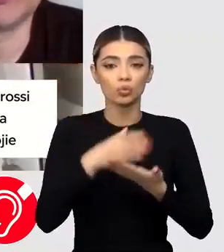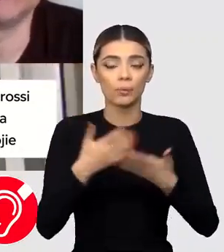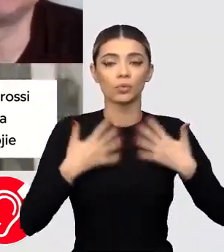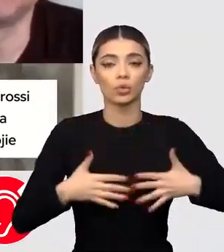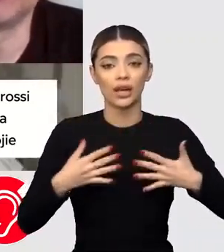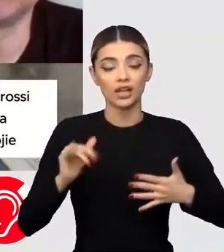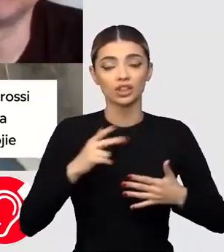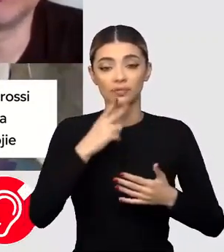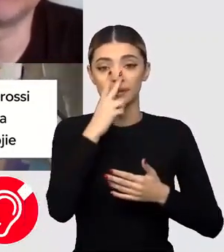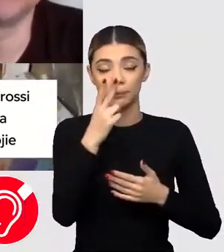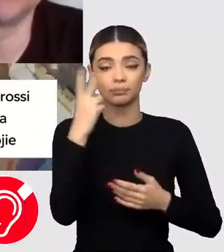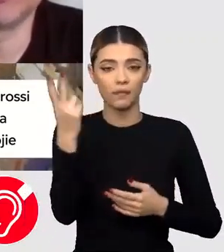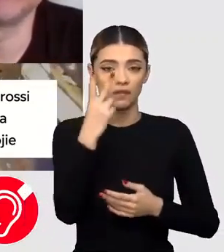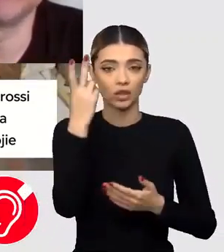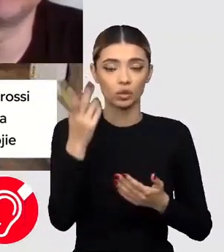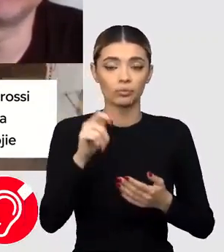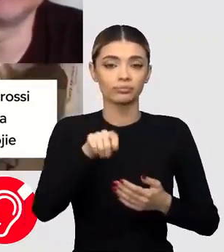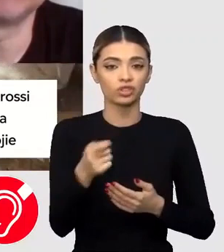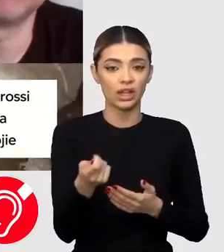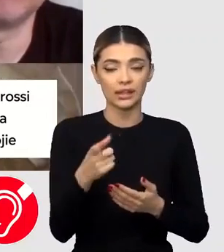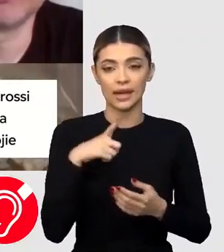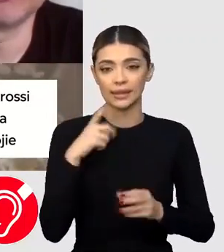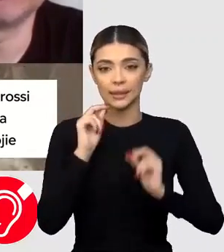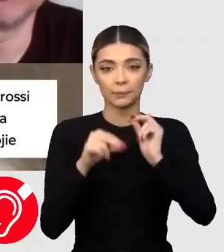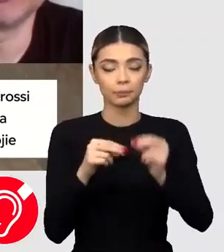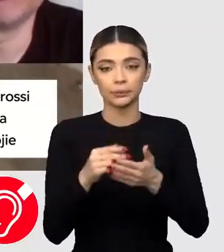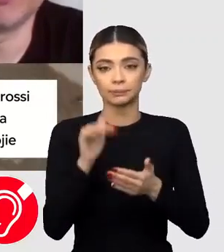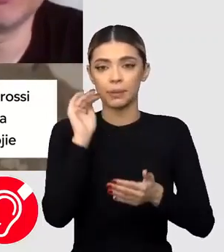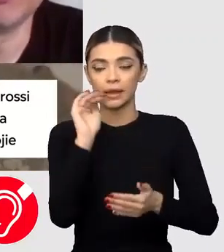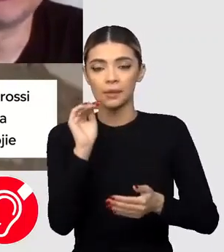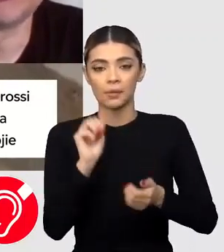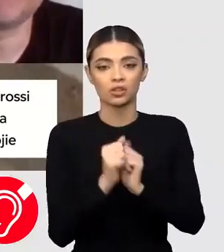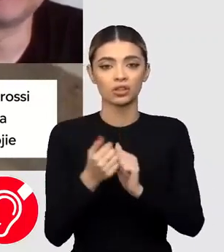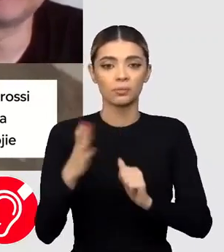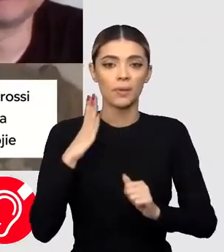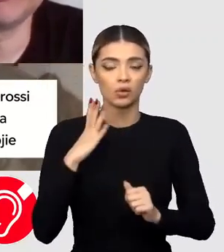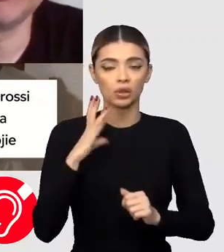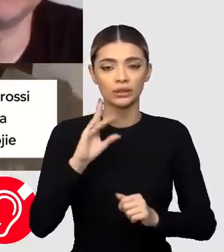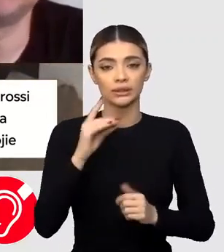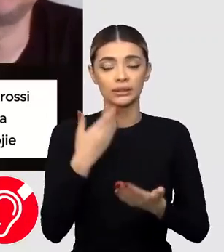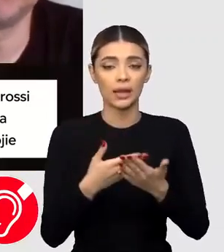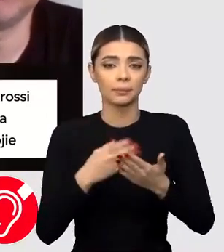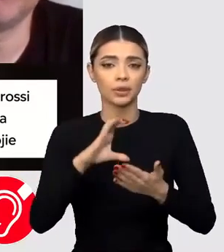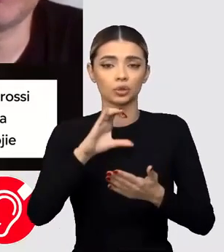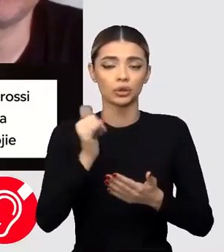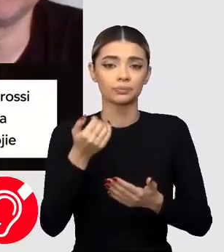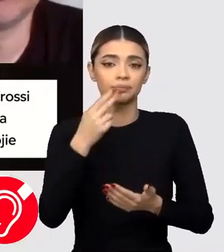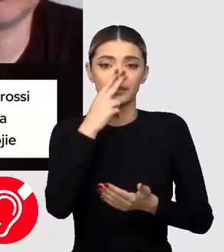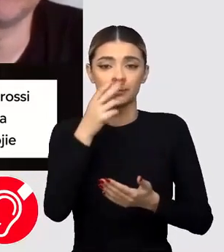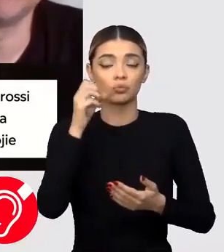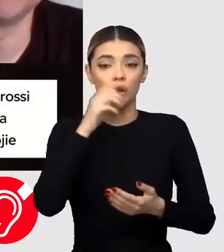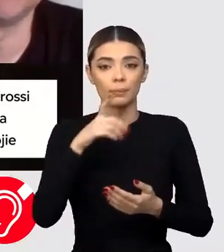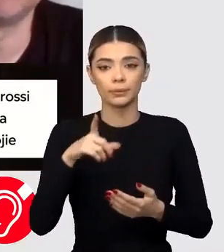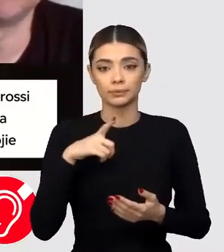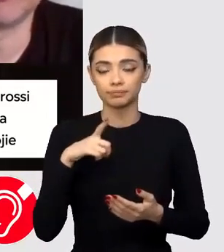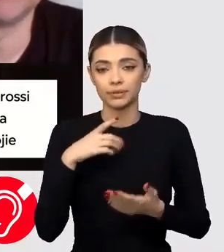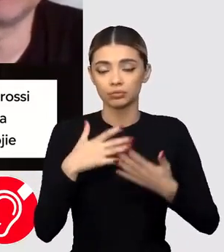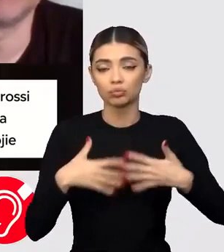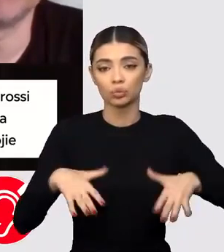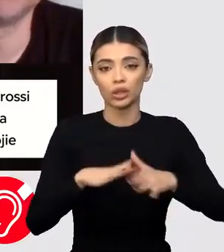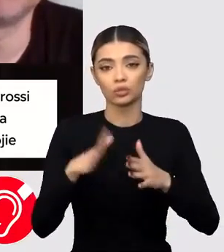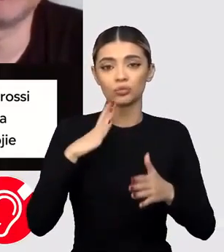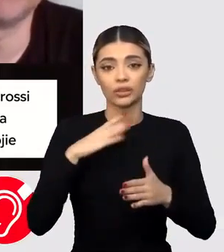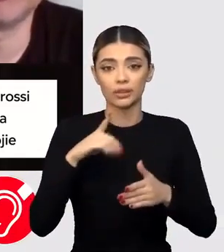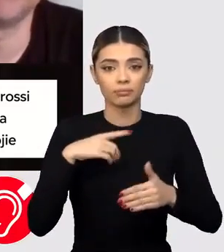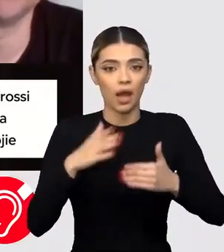funcționarea centrală este pusă sub un mare semn de întrebare. Iar pentru noi este o mare îngrijorare. De exemplu,